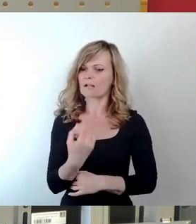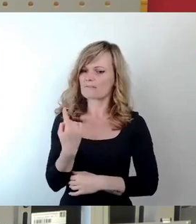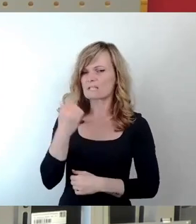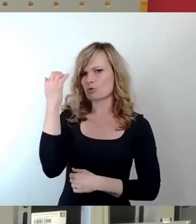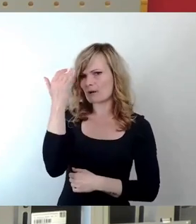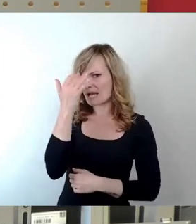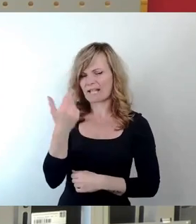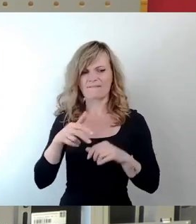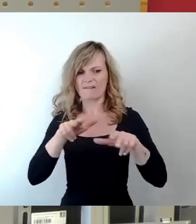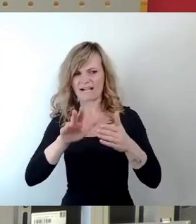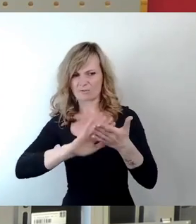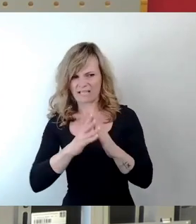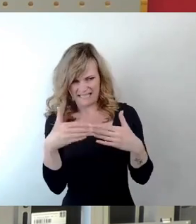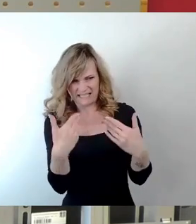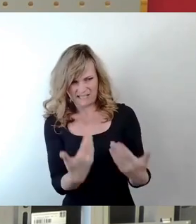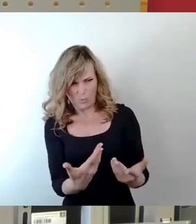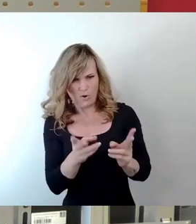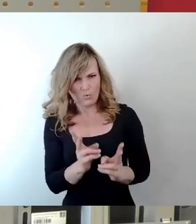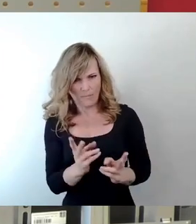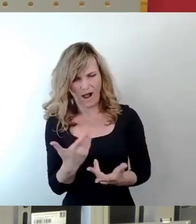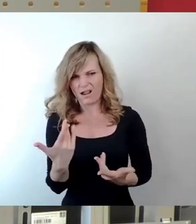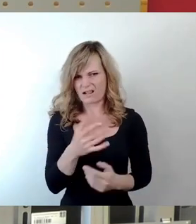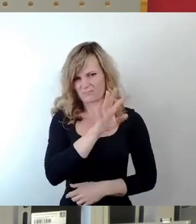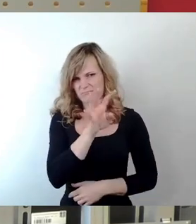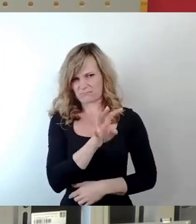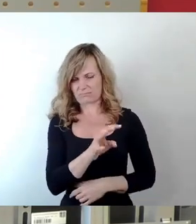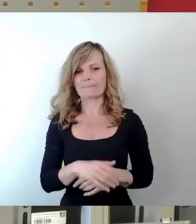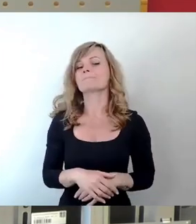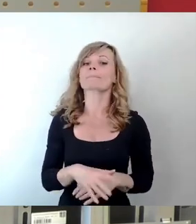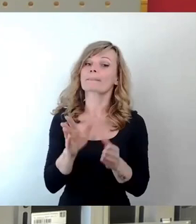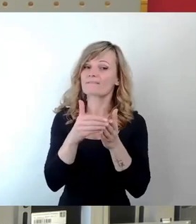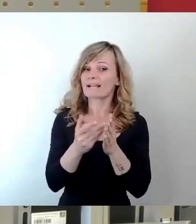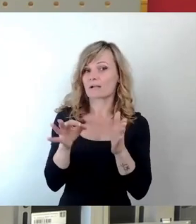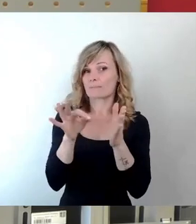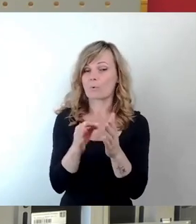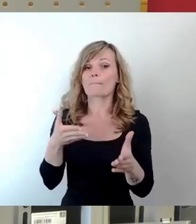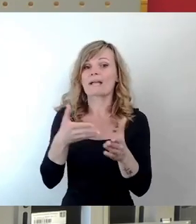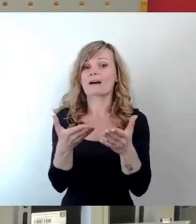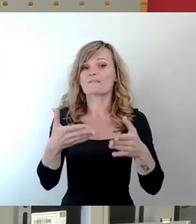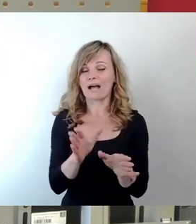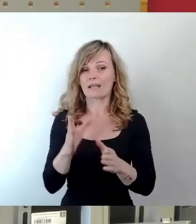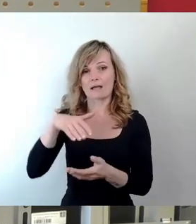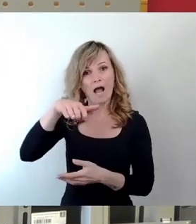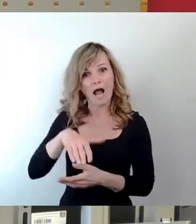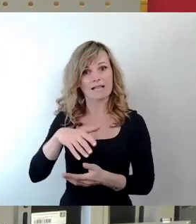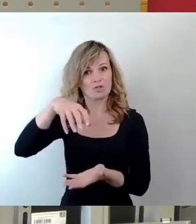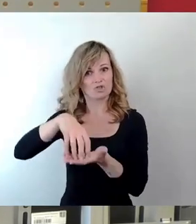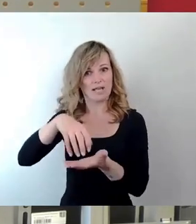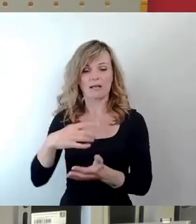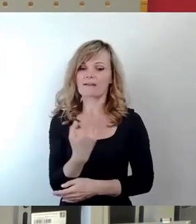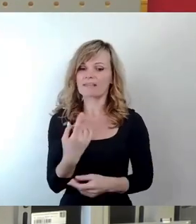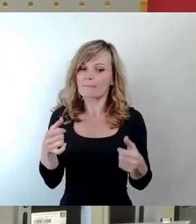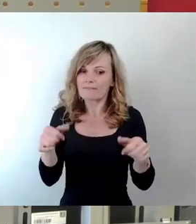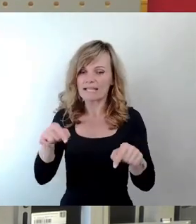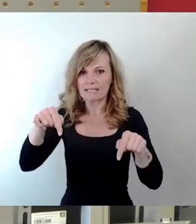anregen. Und ich will auch noch mal mit einem weiteren Punkt auch kommen. Barrierefreie Haltestellen. Wir sind eigentlich mittlerweile verpflichtet, in Dresden